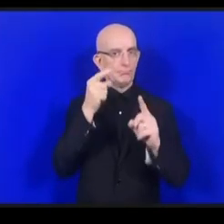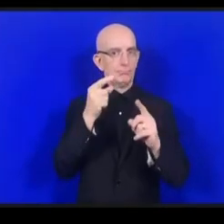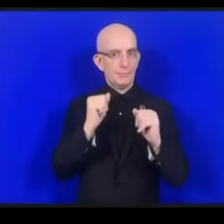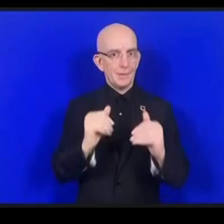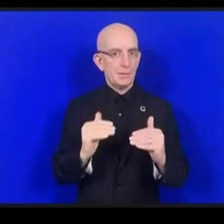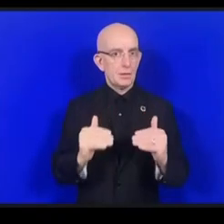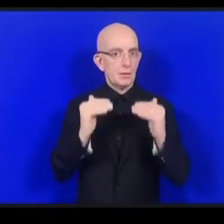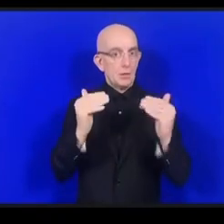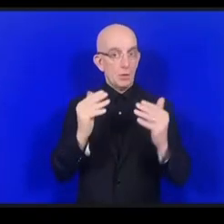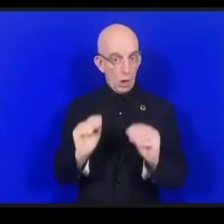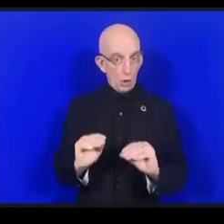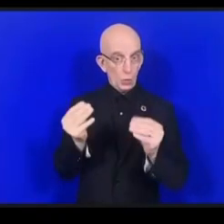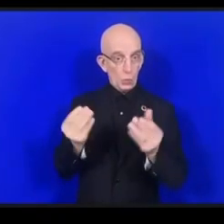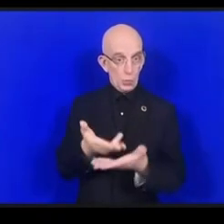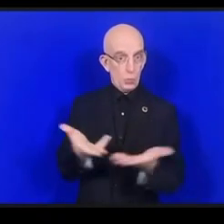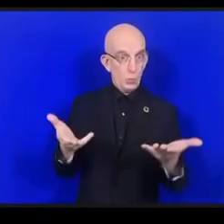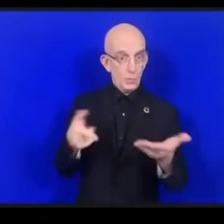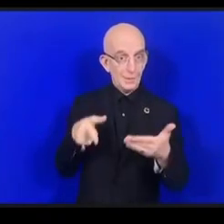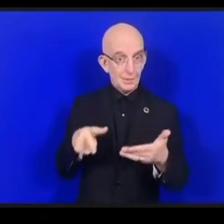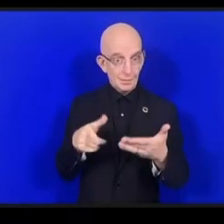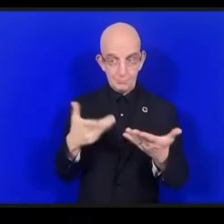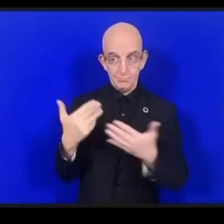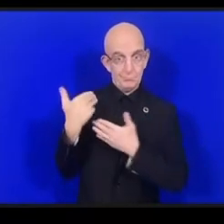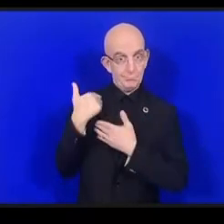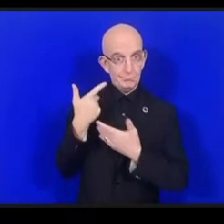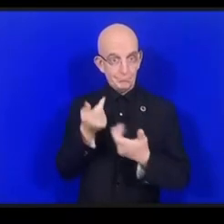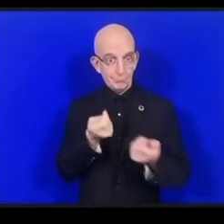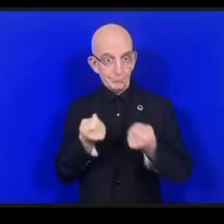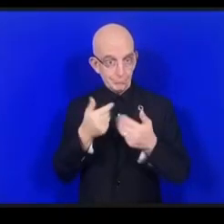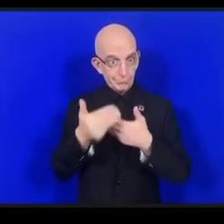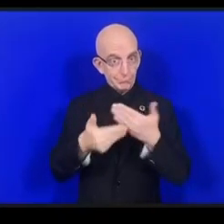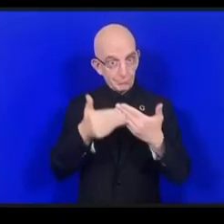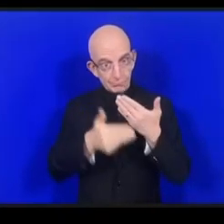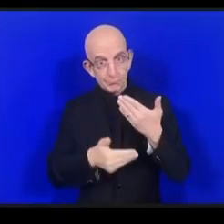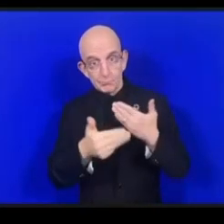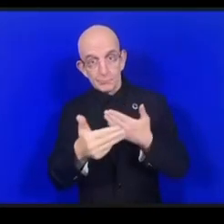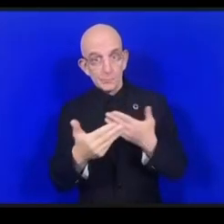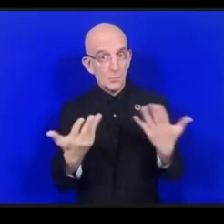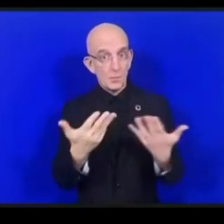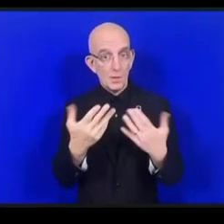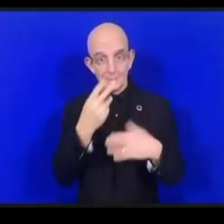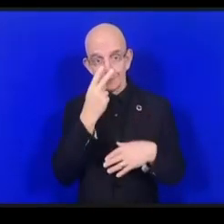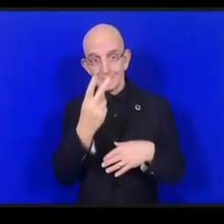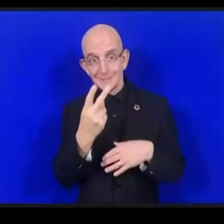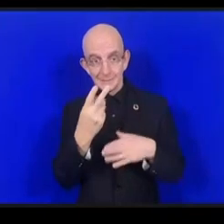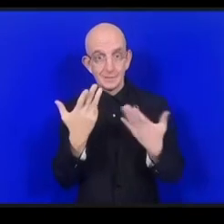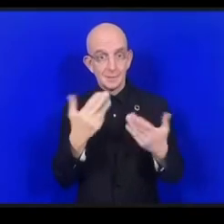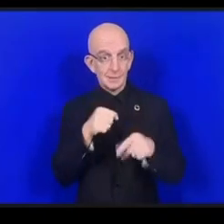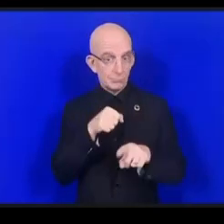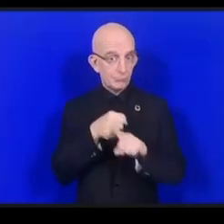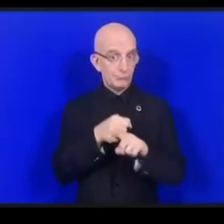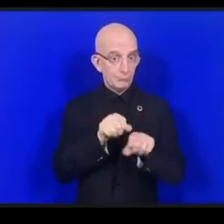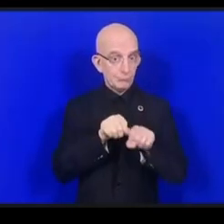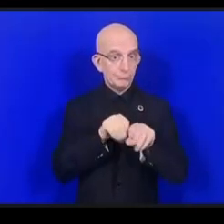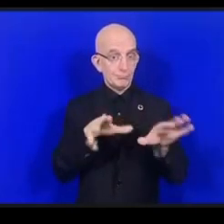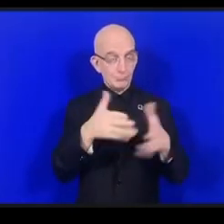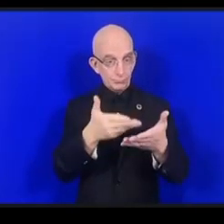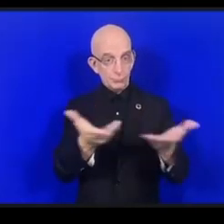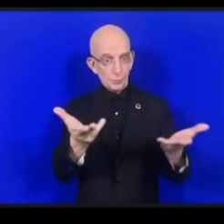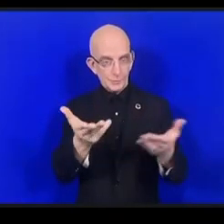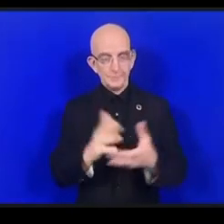أيضا ما هي الطموحات والأمال التي تتواجد لدى الشباب بشأن ذلك